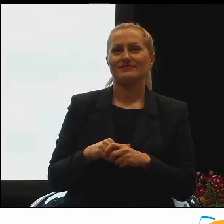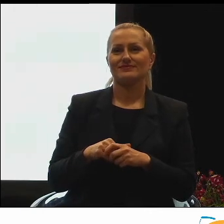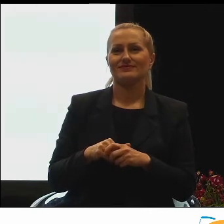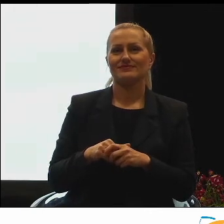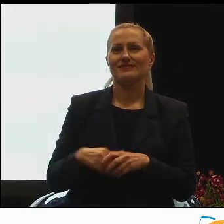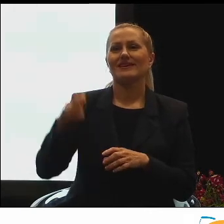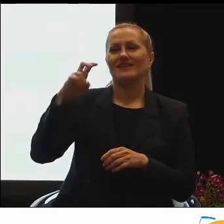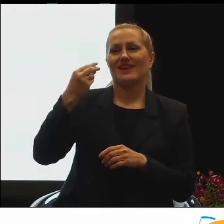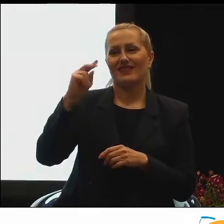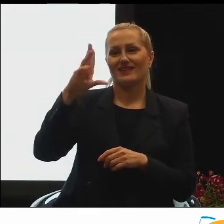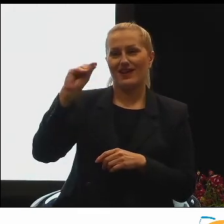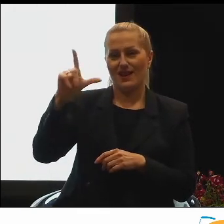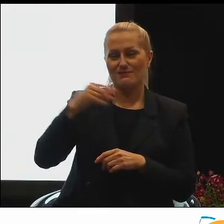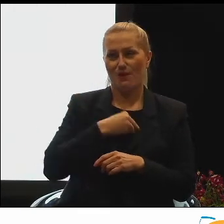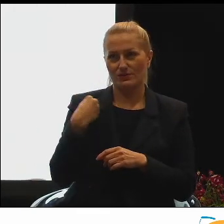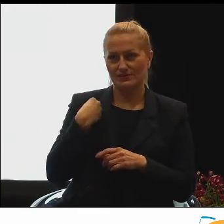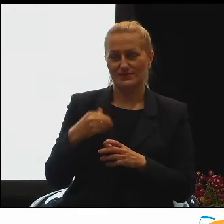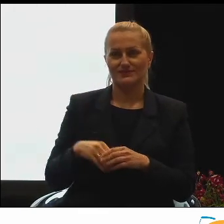H&G Polska.